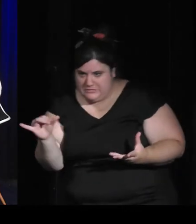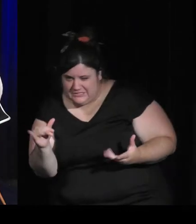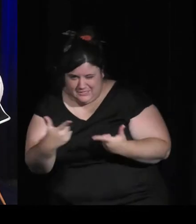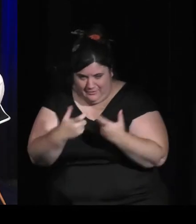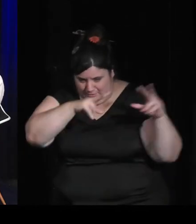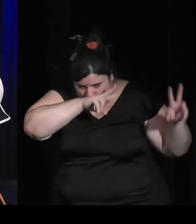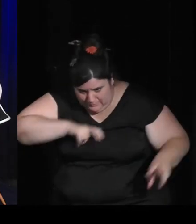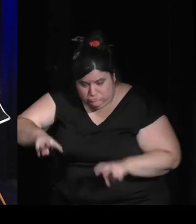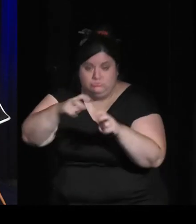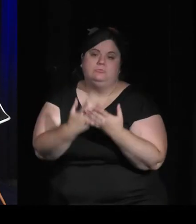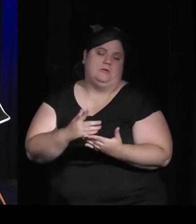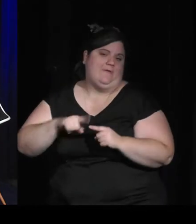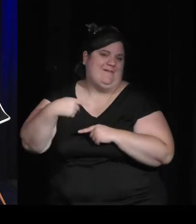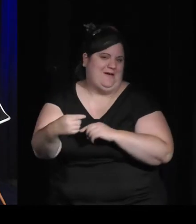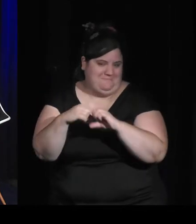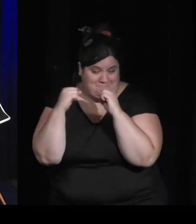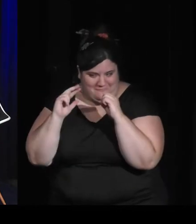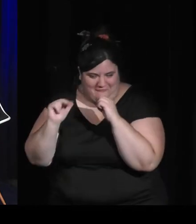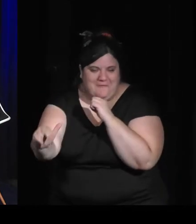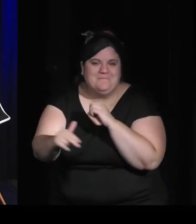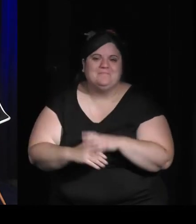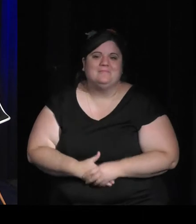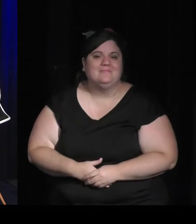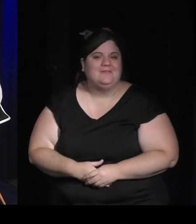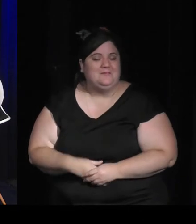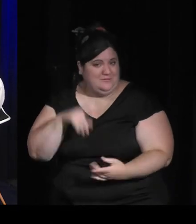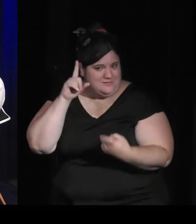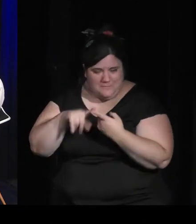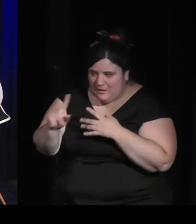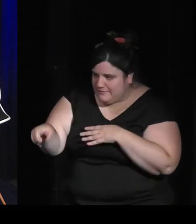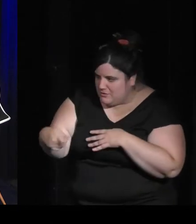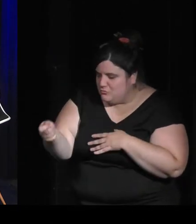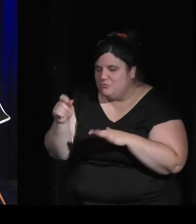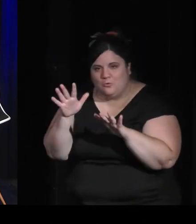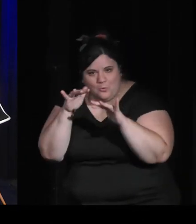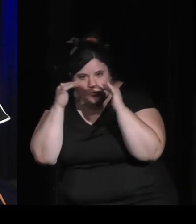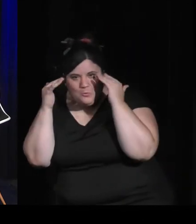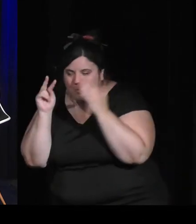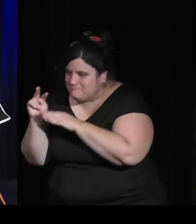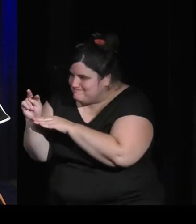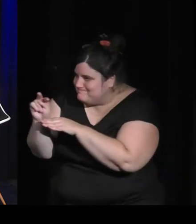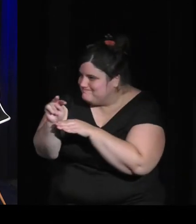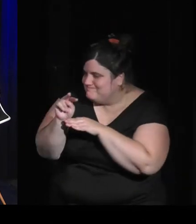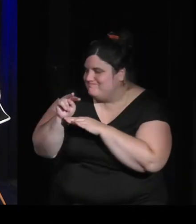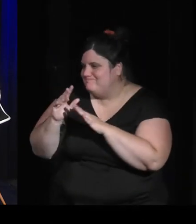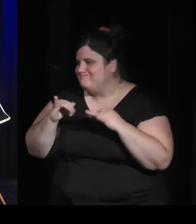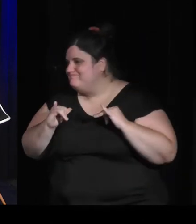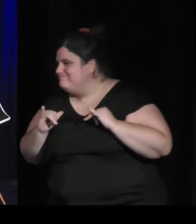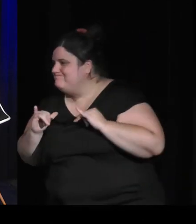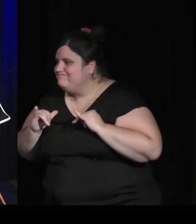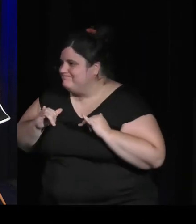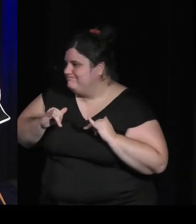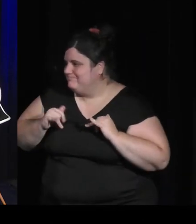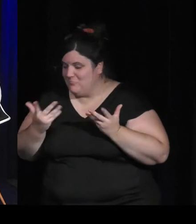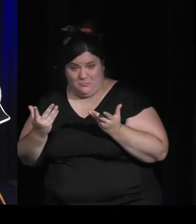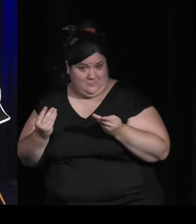ce rapport contemplatif à la nature, au paysage et finalement à ce que propose le jeu vidéo, ça